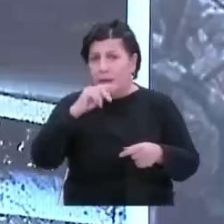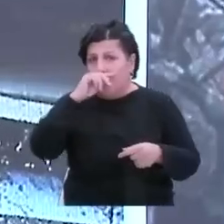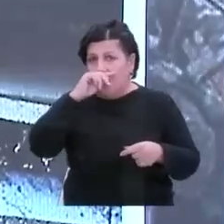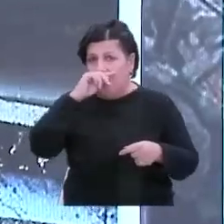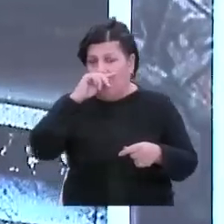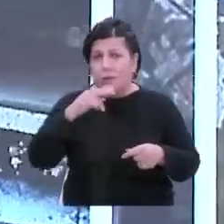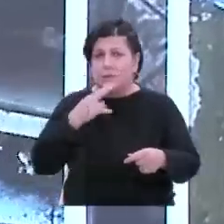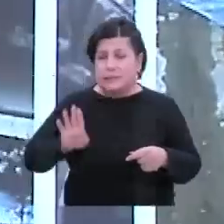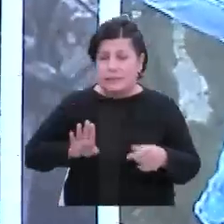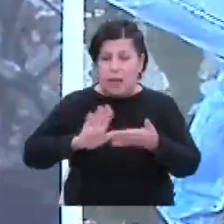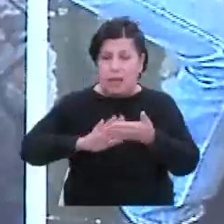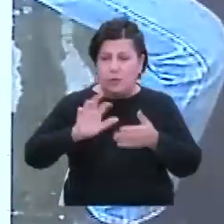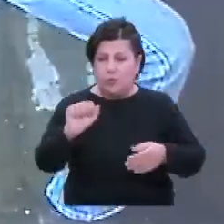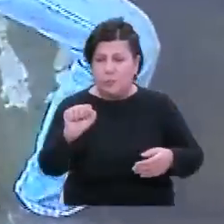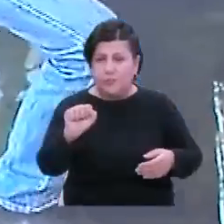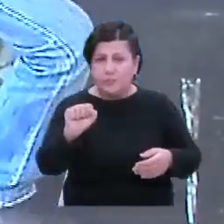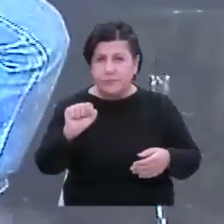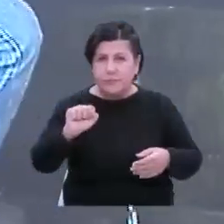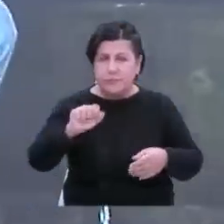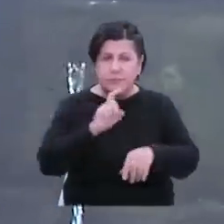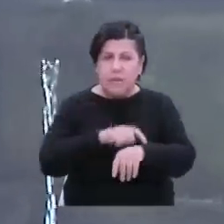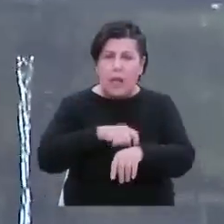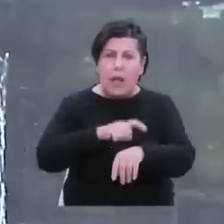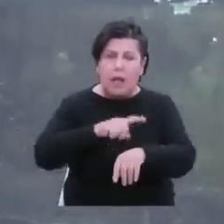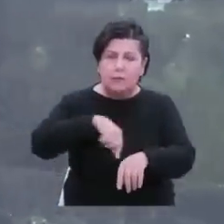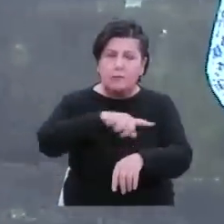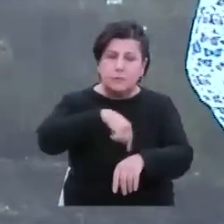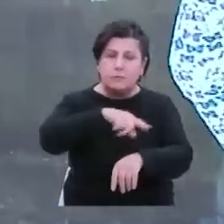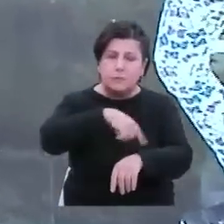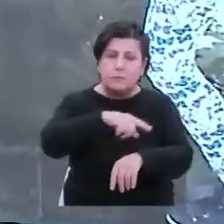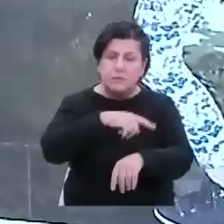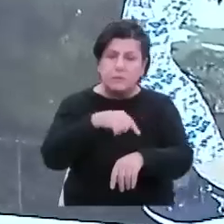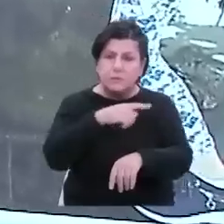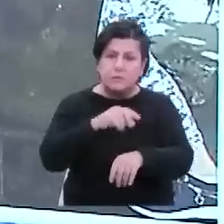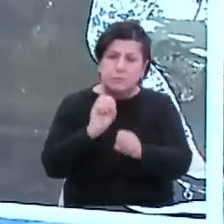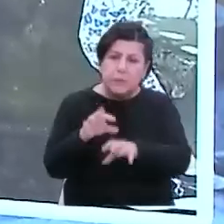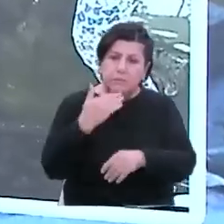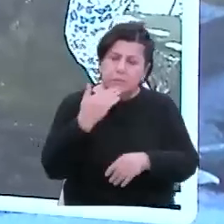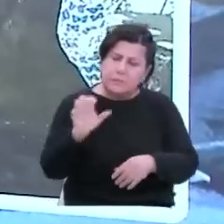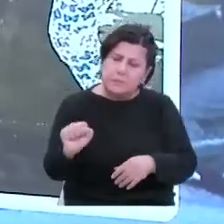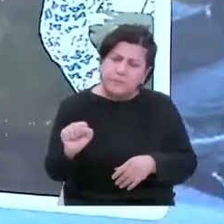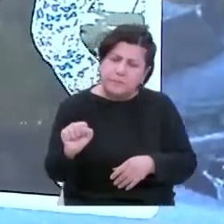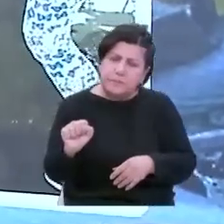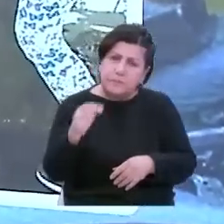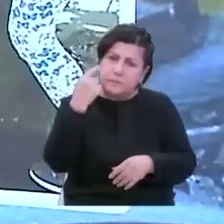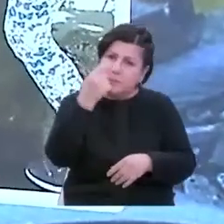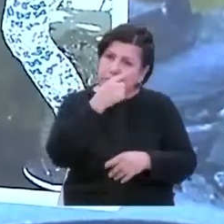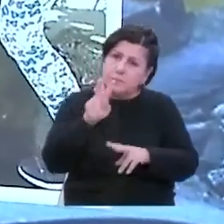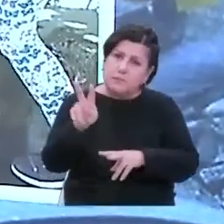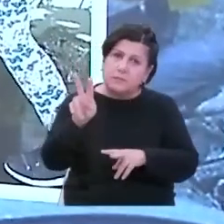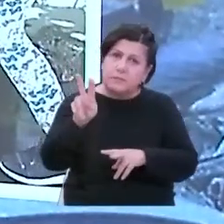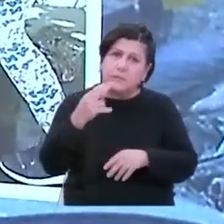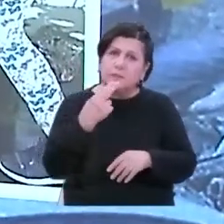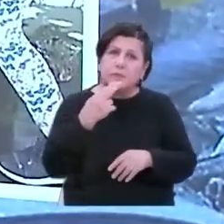dakikalarca bırakmadı, tek bir noktaya baktı, daldı gitti. O sırada kızı enkaz altındaydı, 15